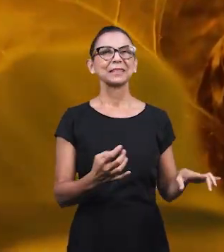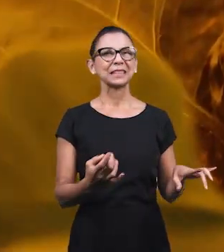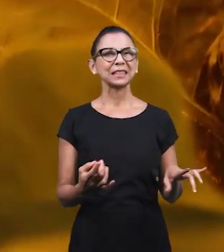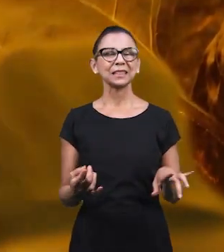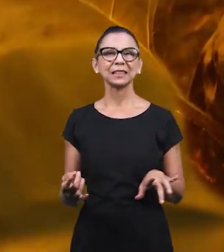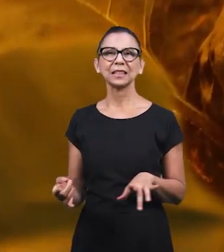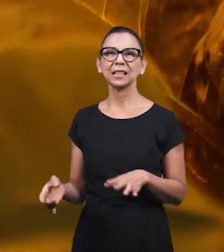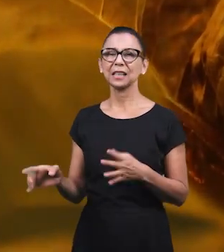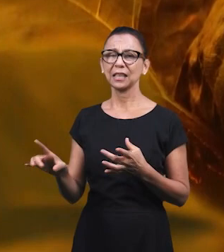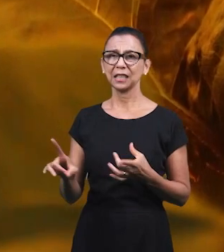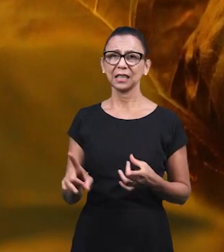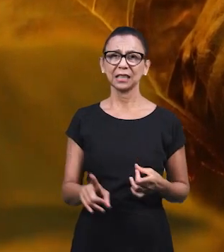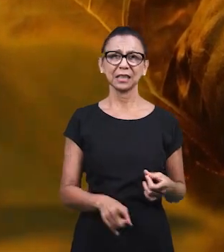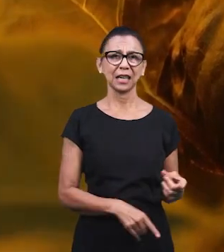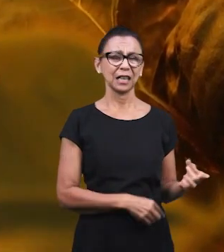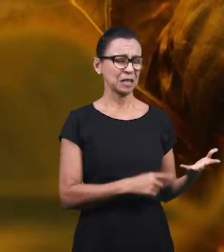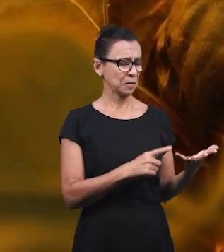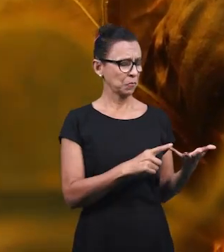Тебя